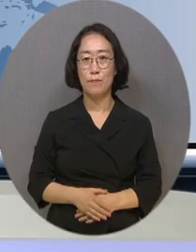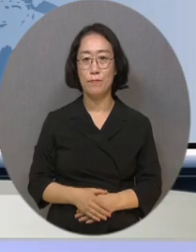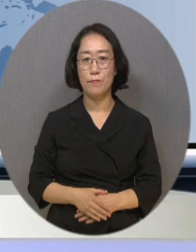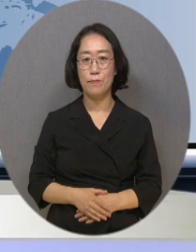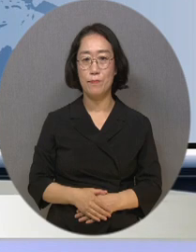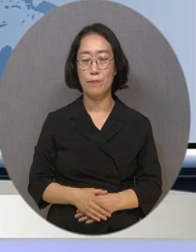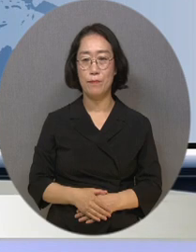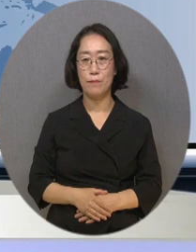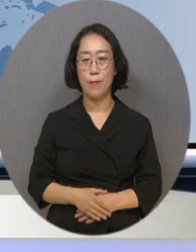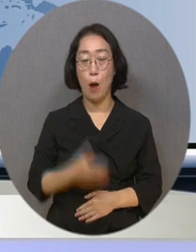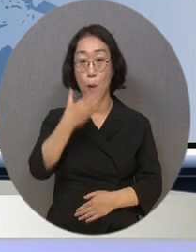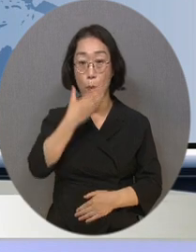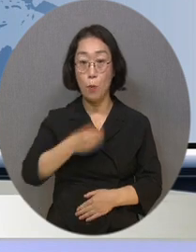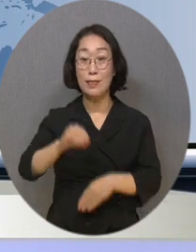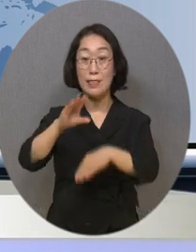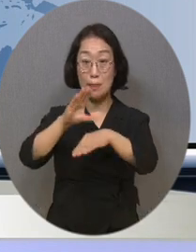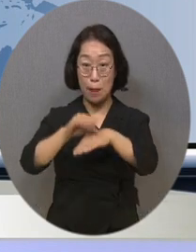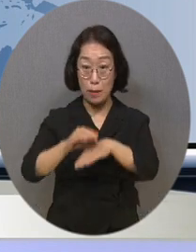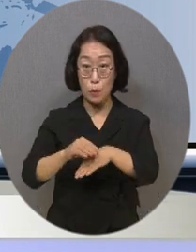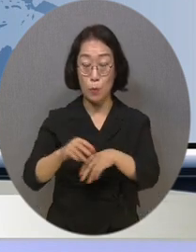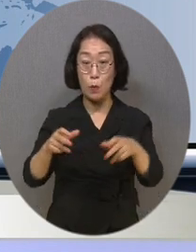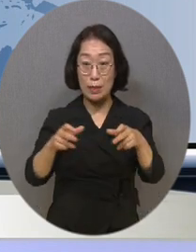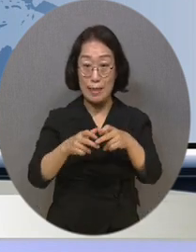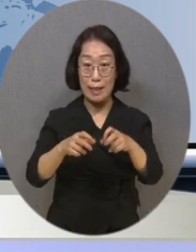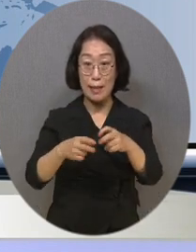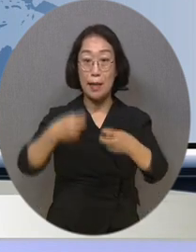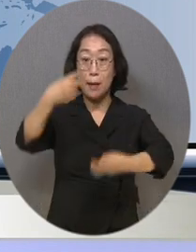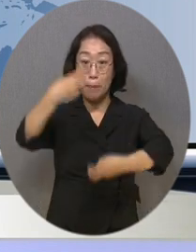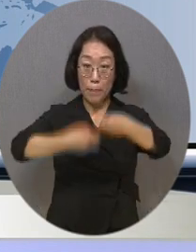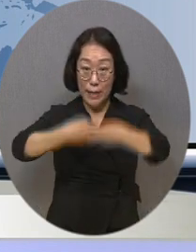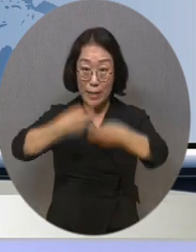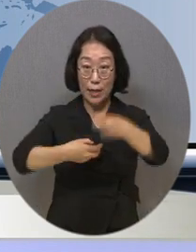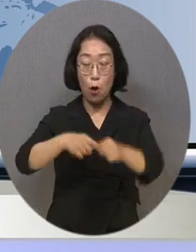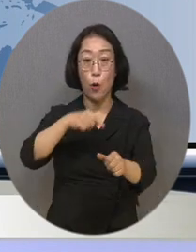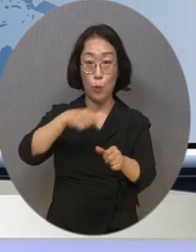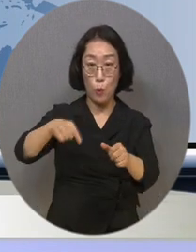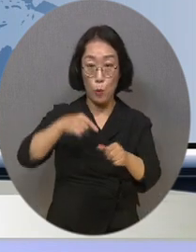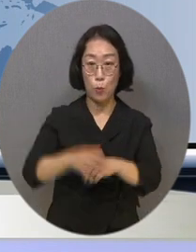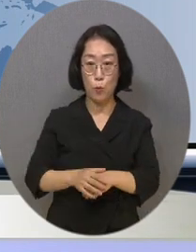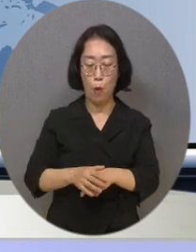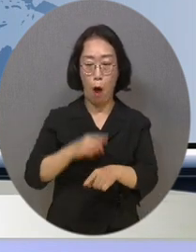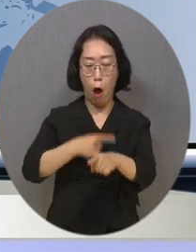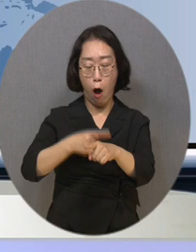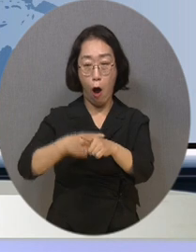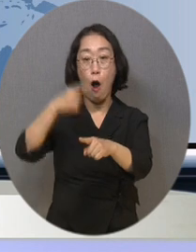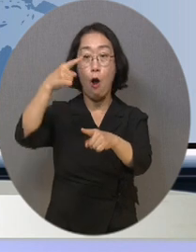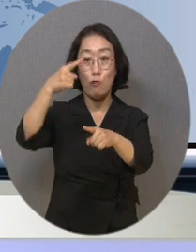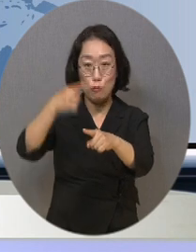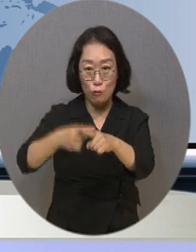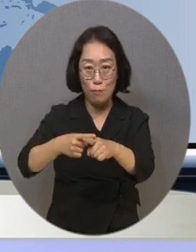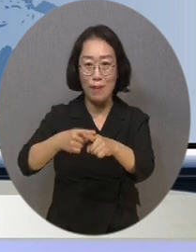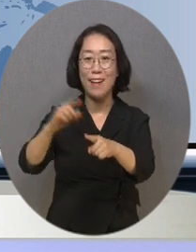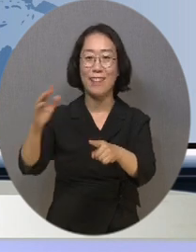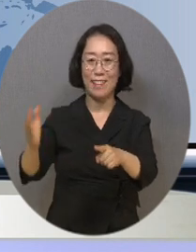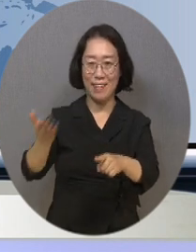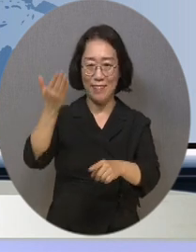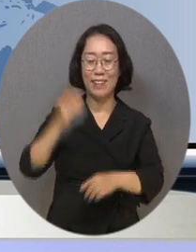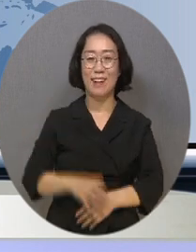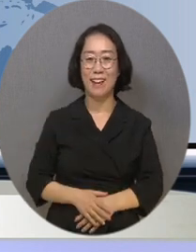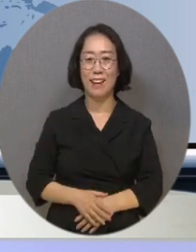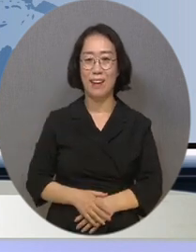WBC 복지TV의 장애인 미디어 크리에이터 양성교육이 어느덧 중반부를 향해 달려가고 있습니다.